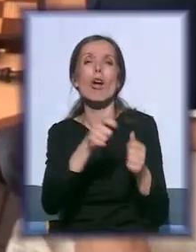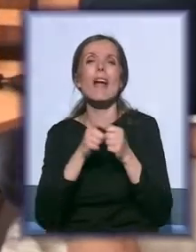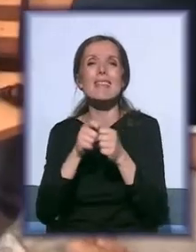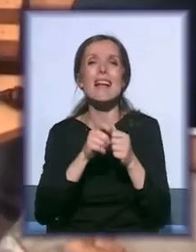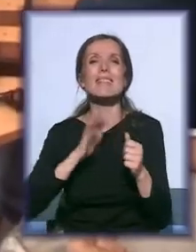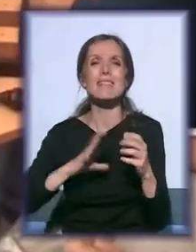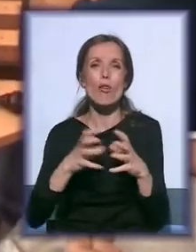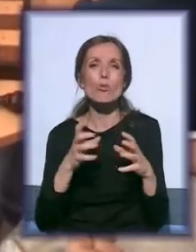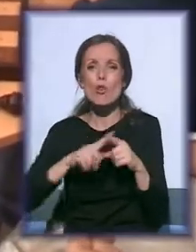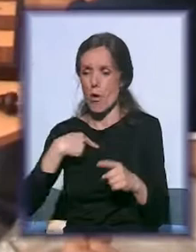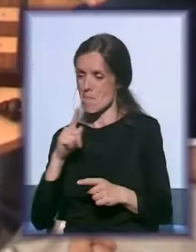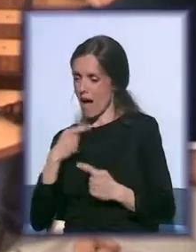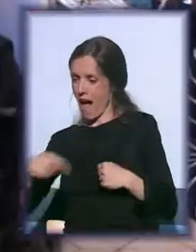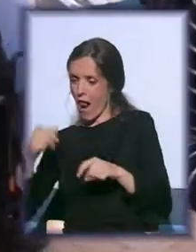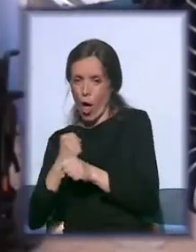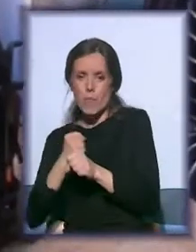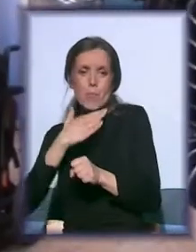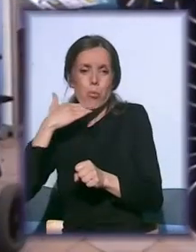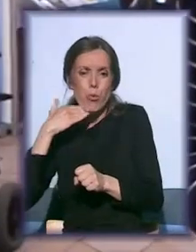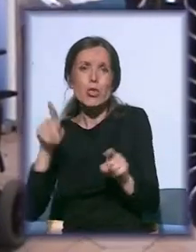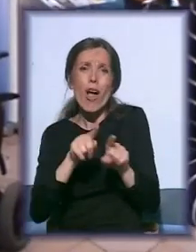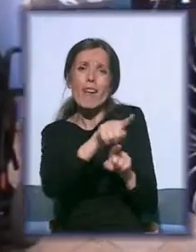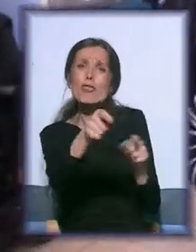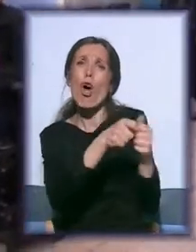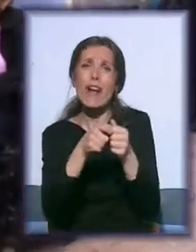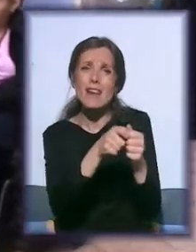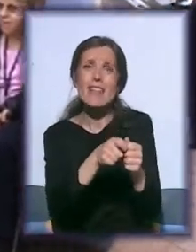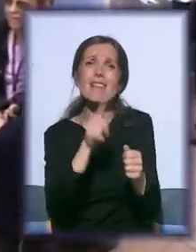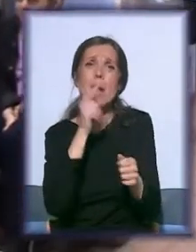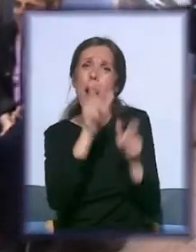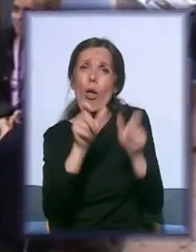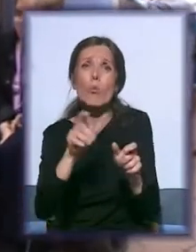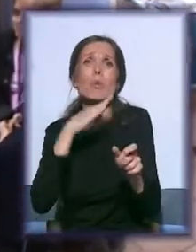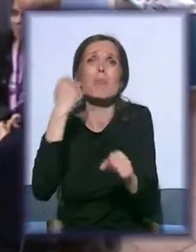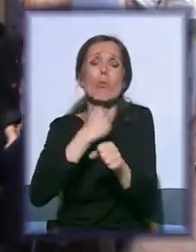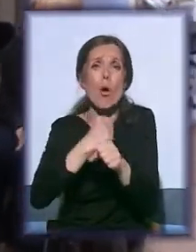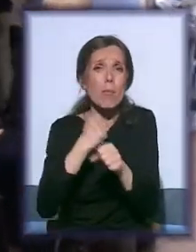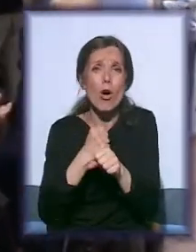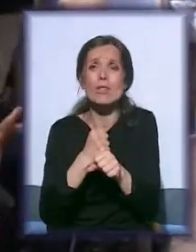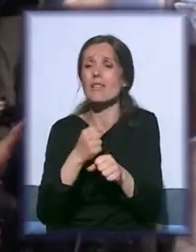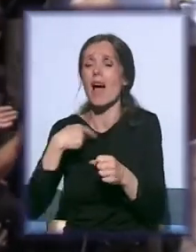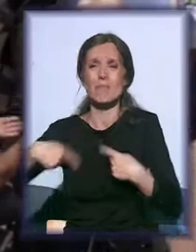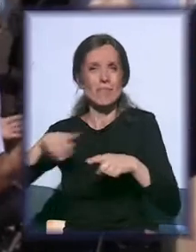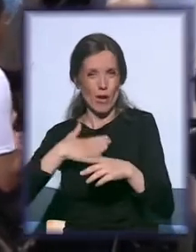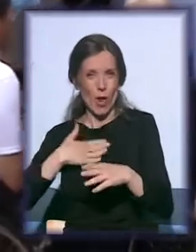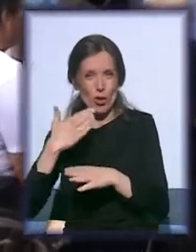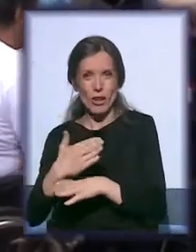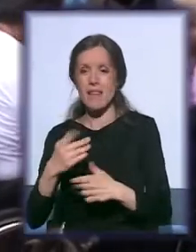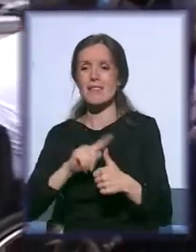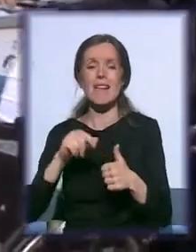malo ljudi vidimo kako je i njima teško. Nije to nama jedini poslu i ovaj sajam i nevladni sektor imamo i tu komponentu